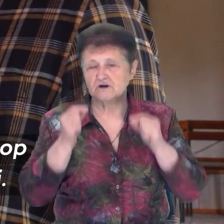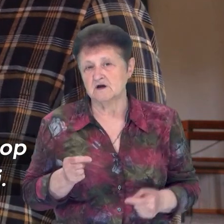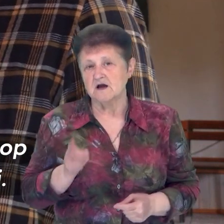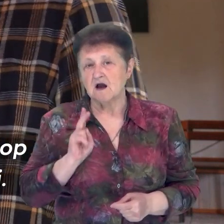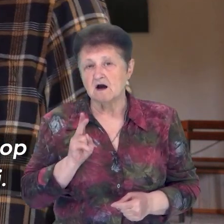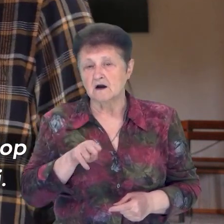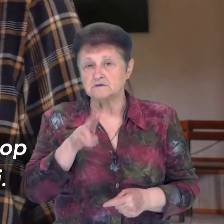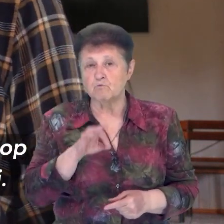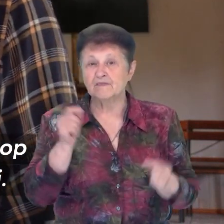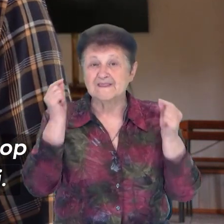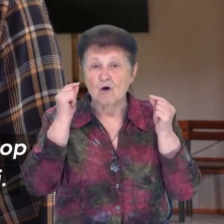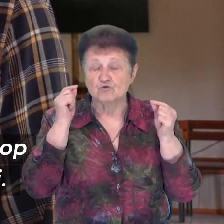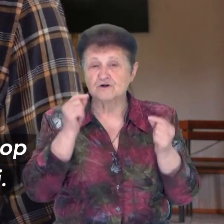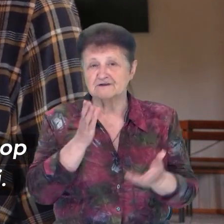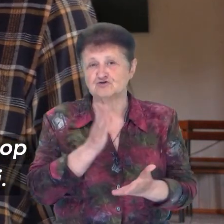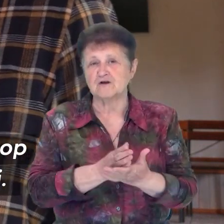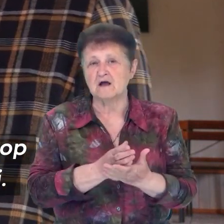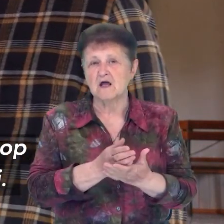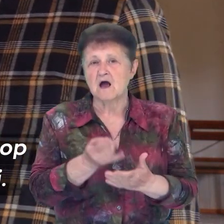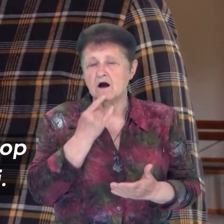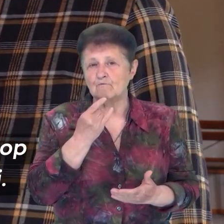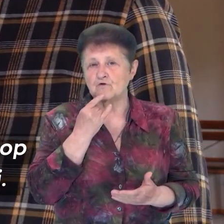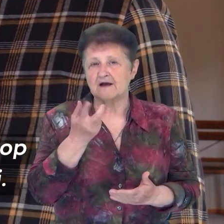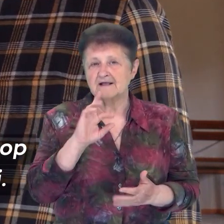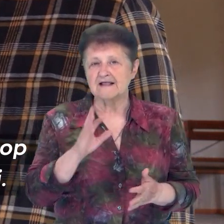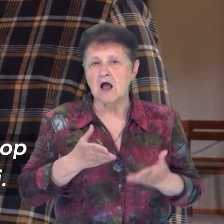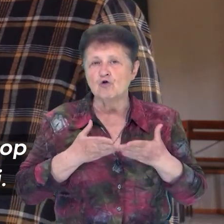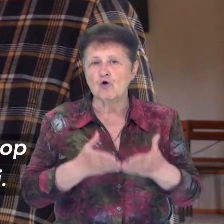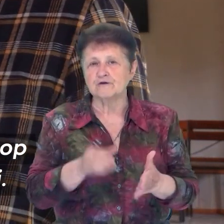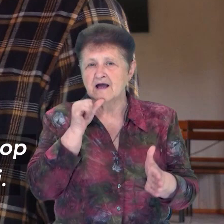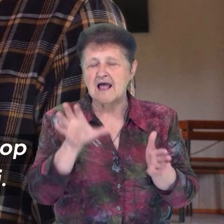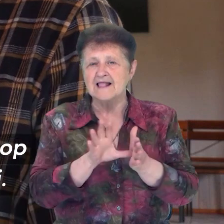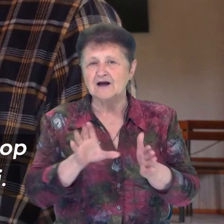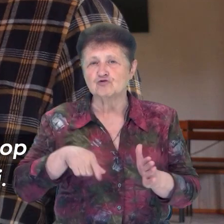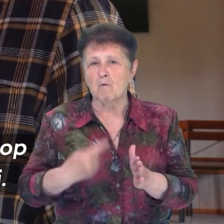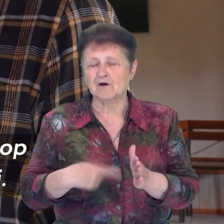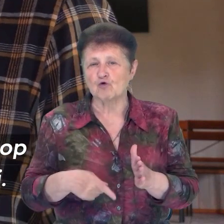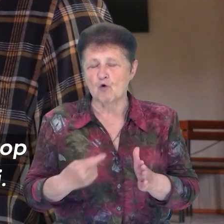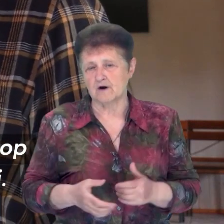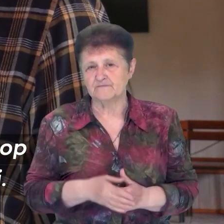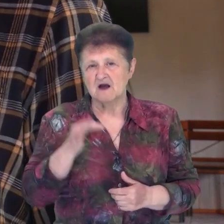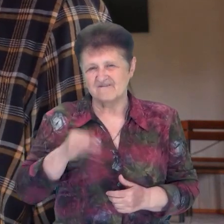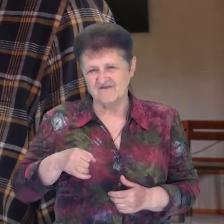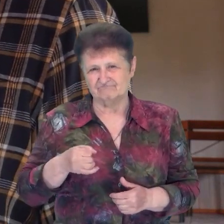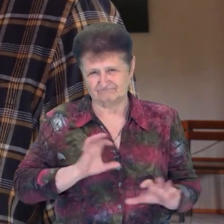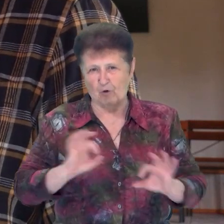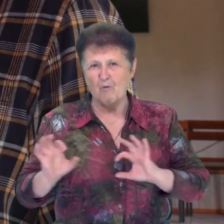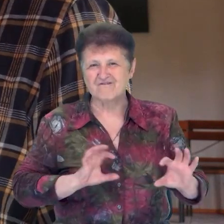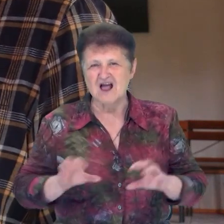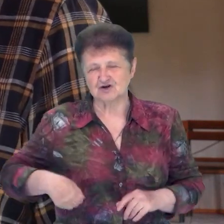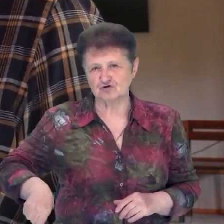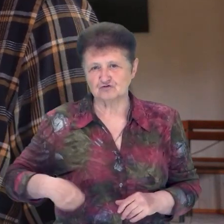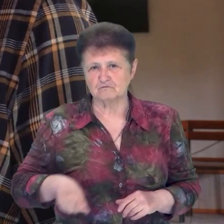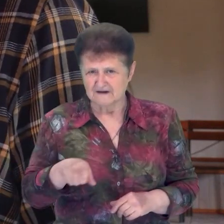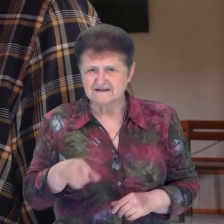І якраз під наушниками стояв цей акумулятор для лодочного електричного мотора, такої в камуфляжної сумки. І вони там, це